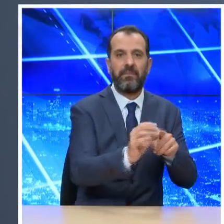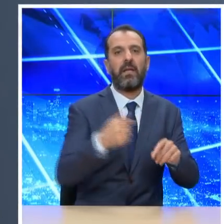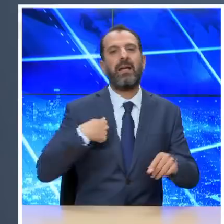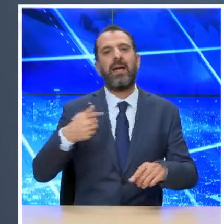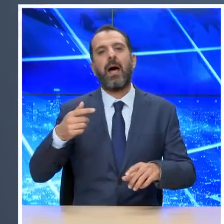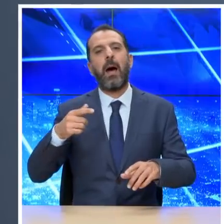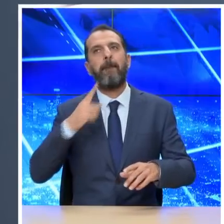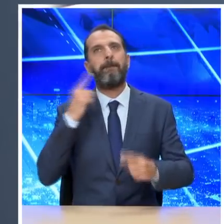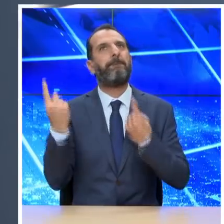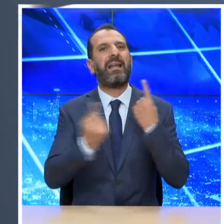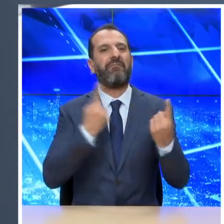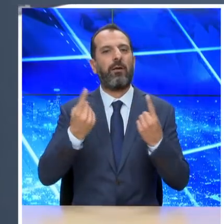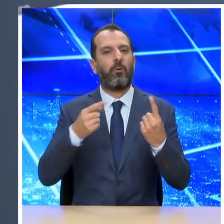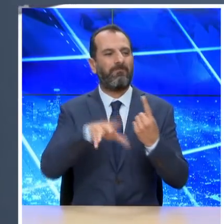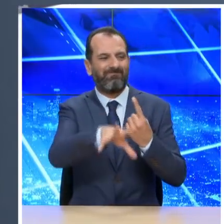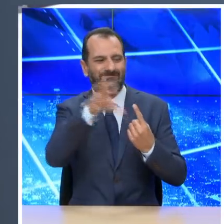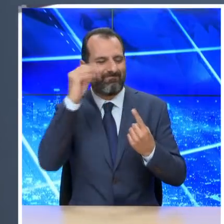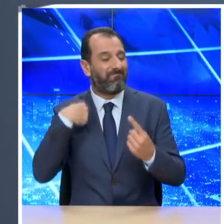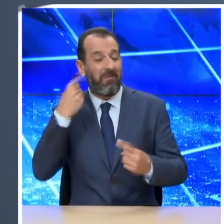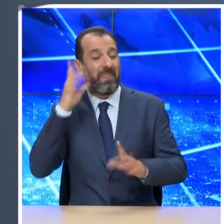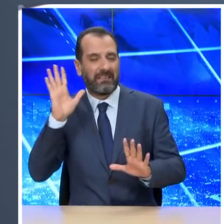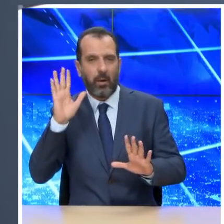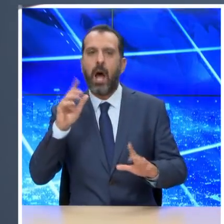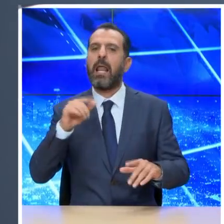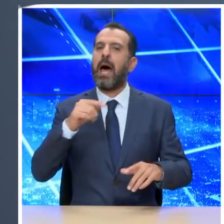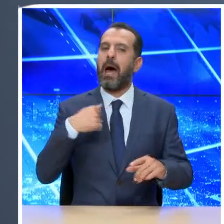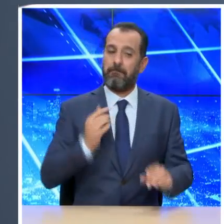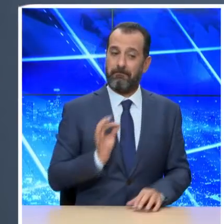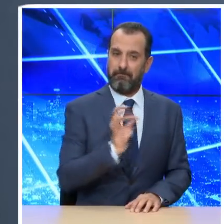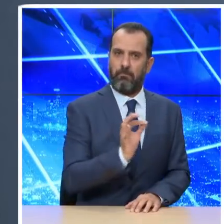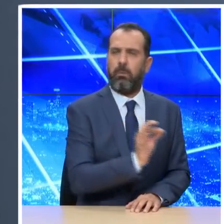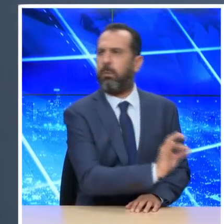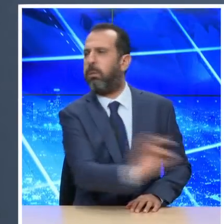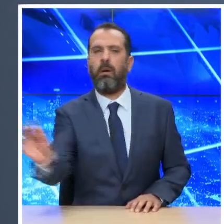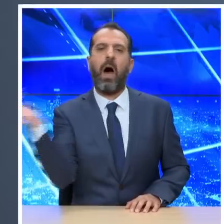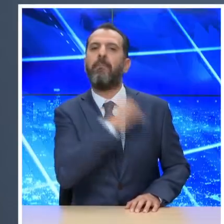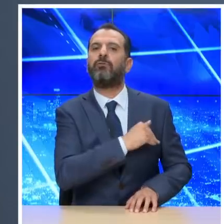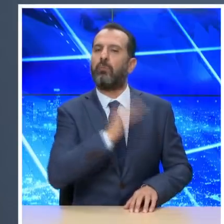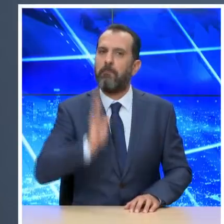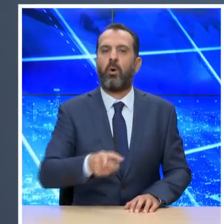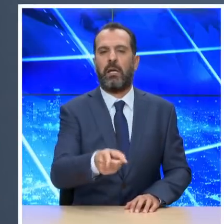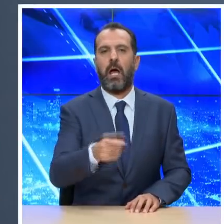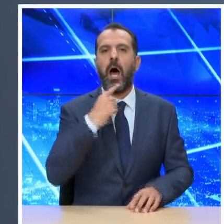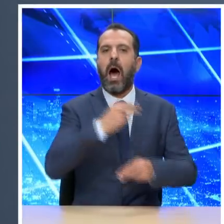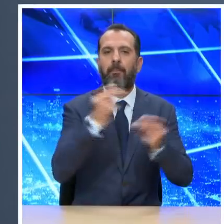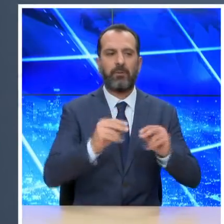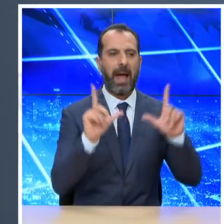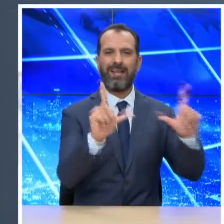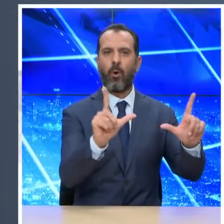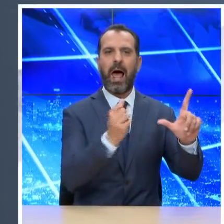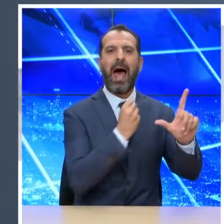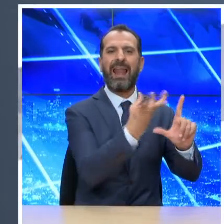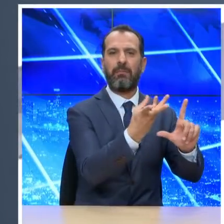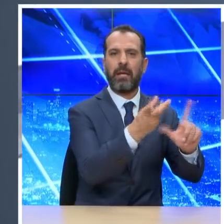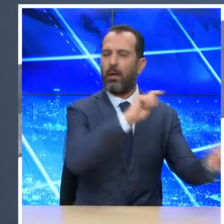εμάς συνθήκες μπορεί να γίνει σε μεγάλο αριθμό ατόμων. Αυτή η υπερμετάδοση είναι που μπορεί να αλλάξει την εικόνα της επιδημίας από τη μία ημέρα στην